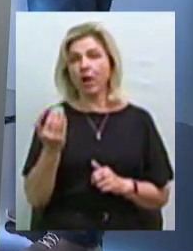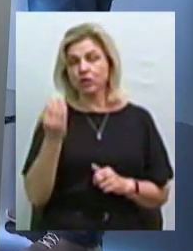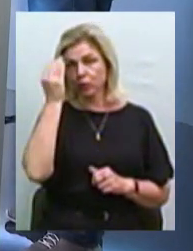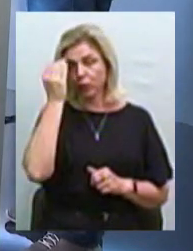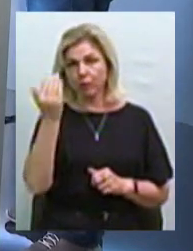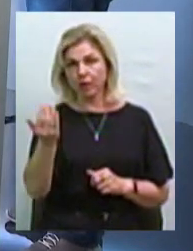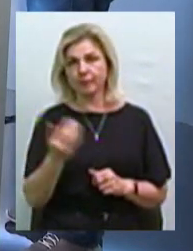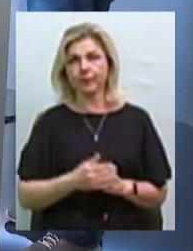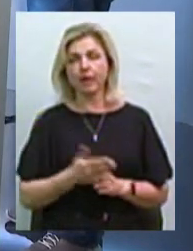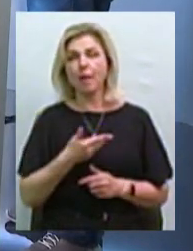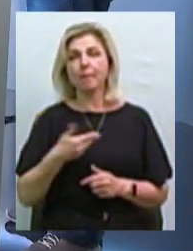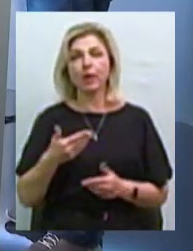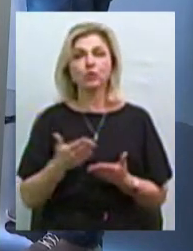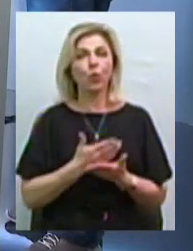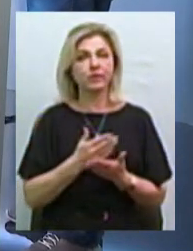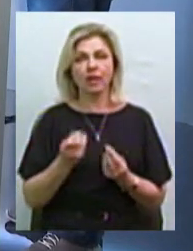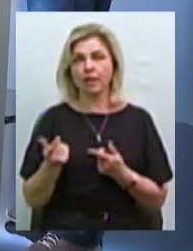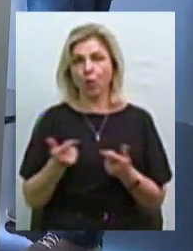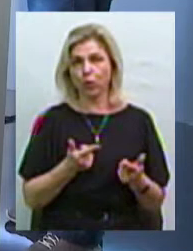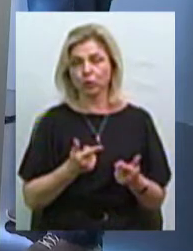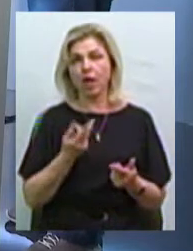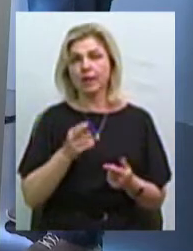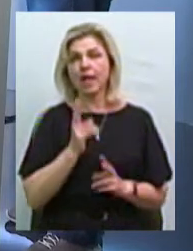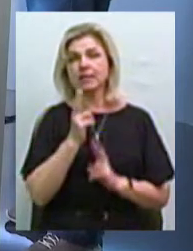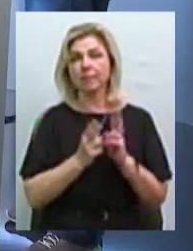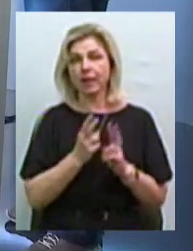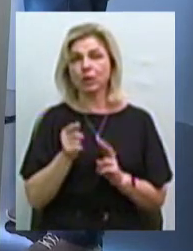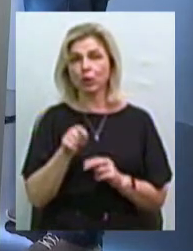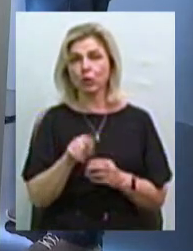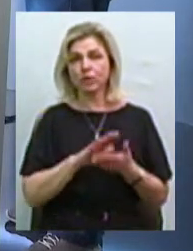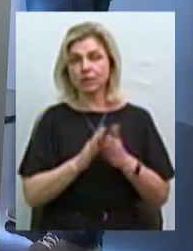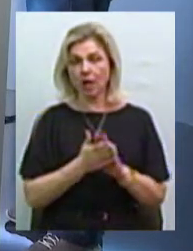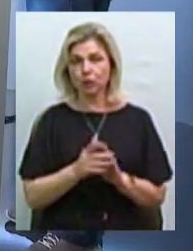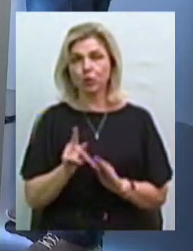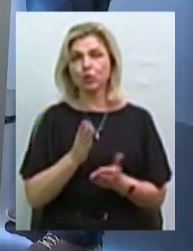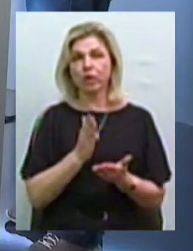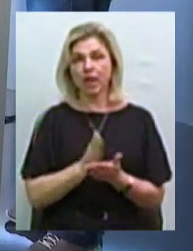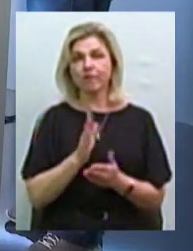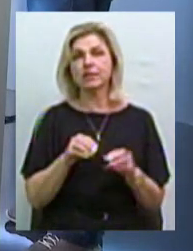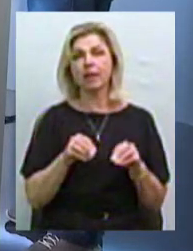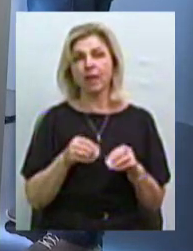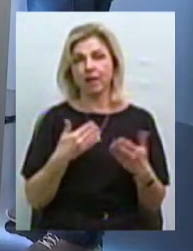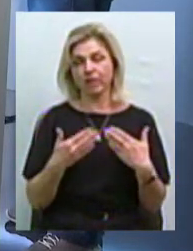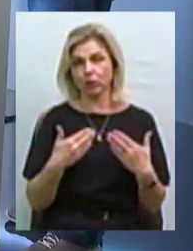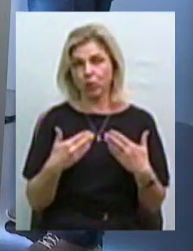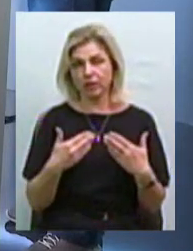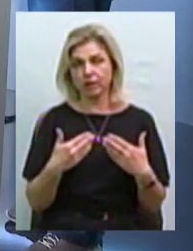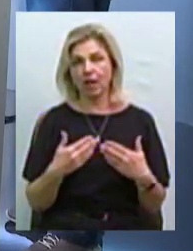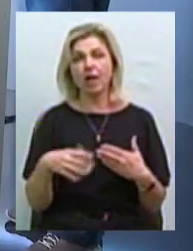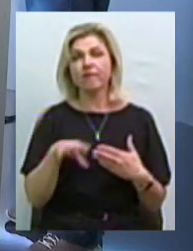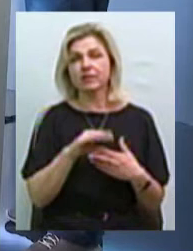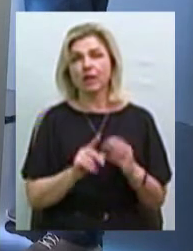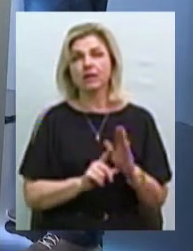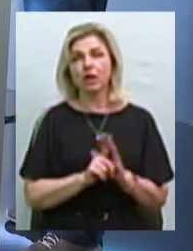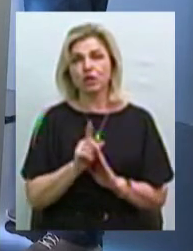Ми зовсім не готові для зміни того стану, який сьогодні є в земельних відносинах. І це починається